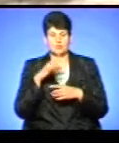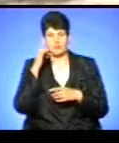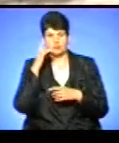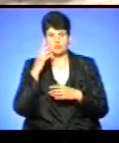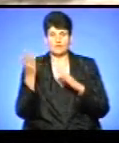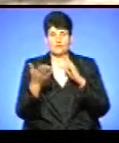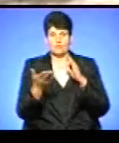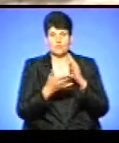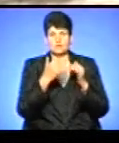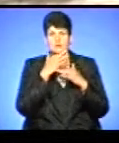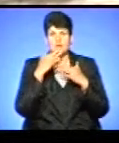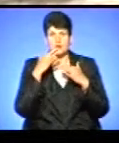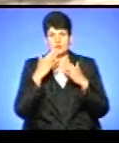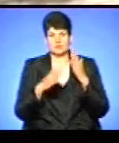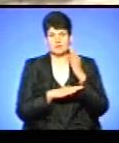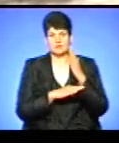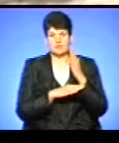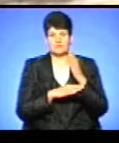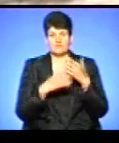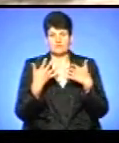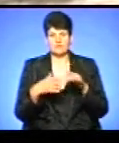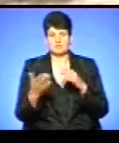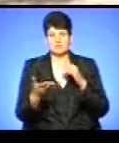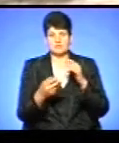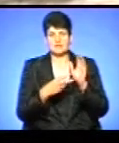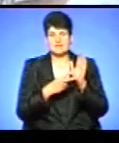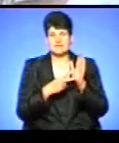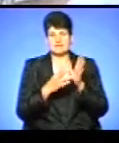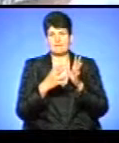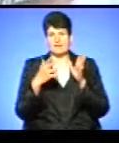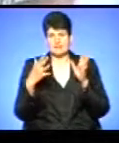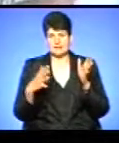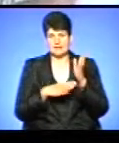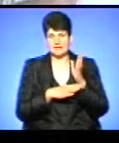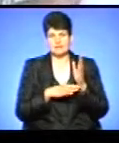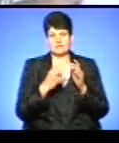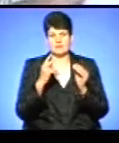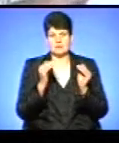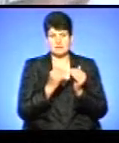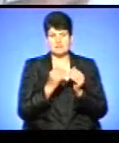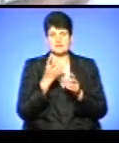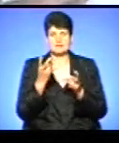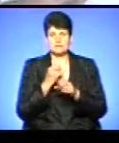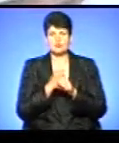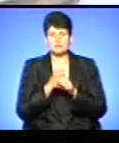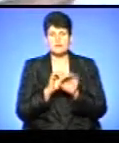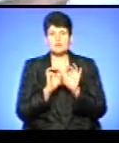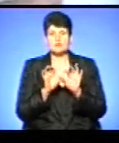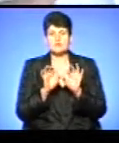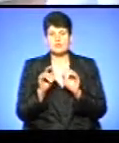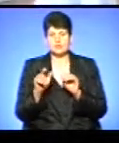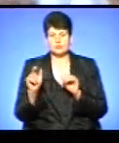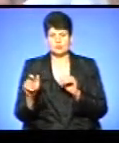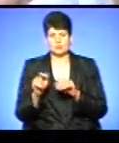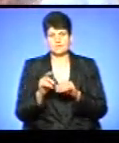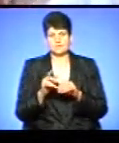що виробають стільки дерев. вже виробили сім великих і два менших дерева. Зробити було зібрати людей і пояснити людям, люди